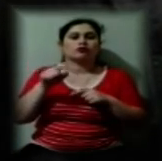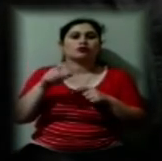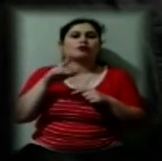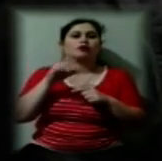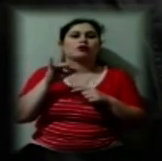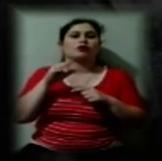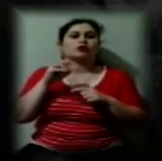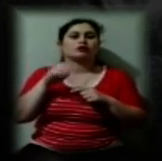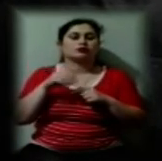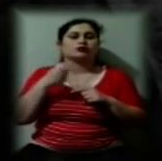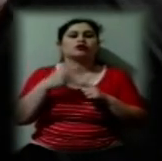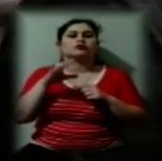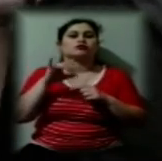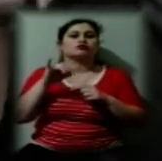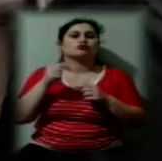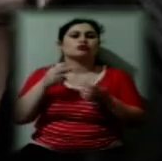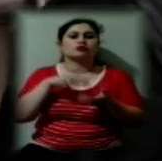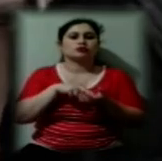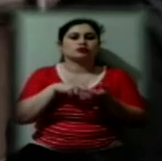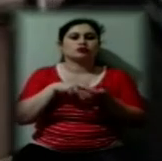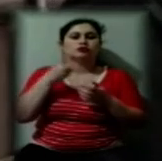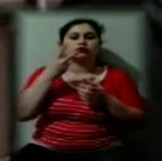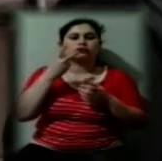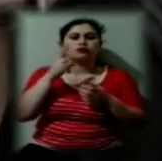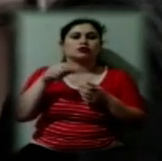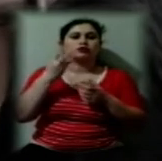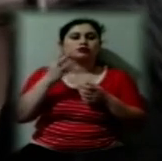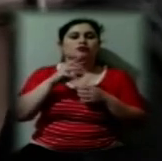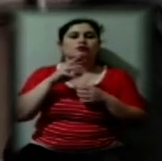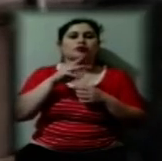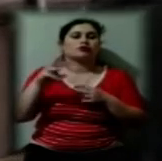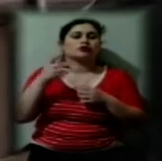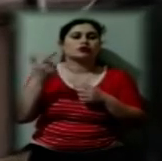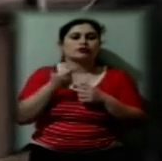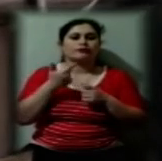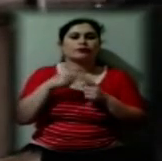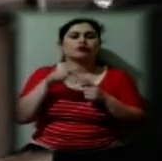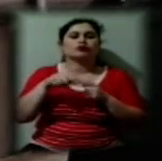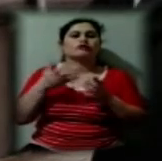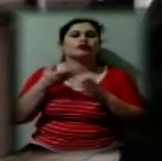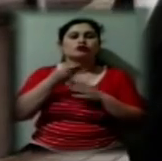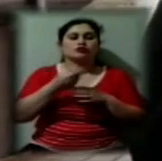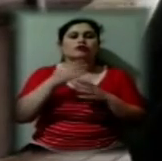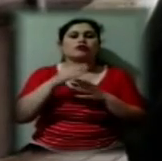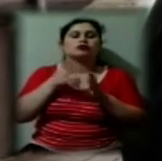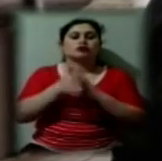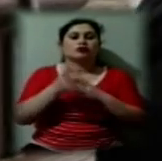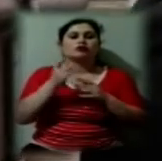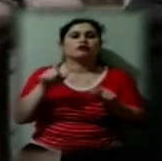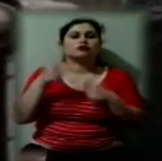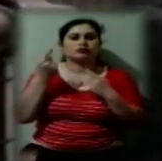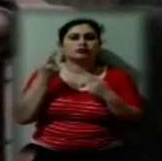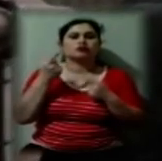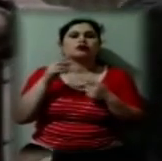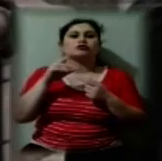ця сума становить 2-3 мільйони гривень. Сюди внесено і витрати на відновлення частини